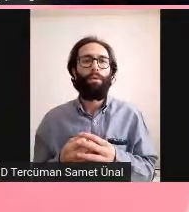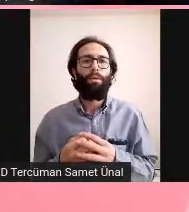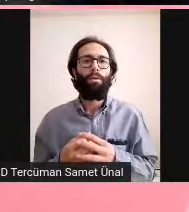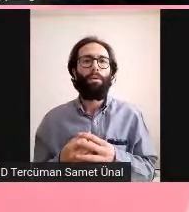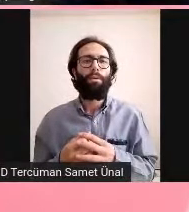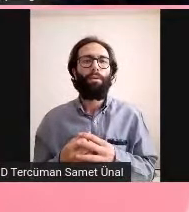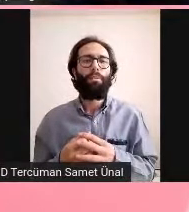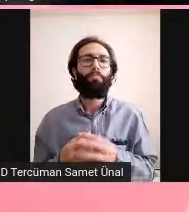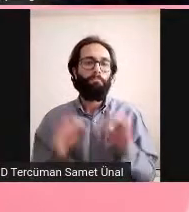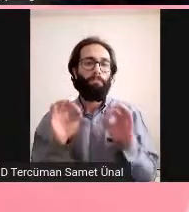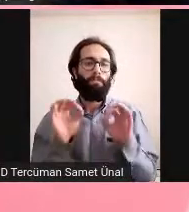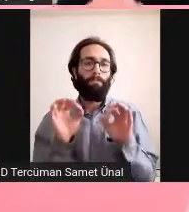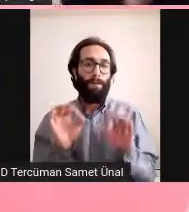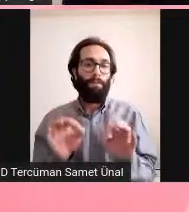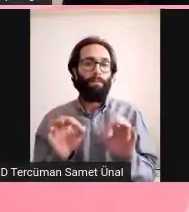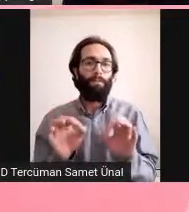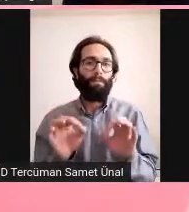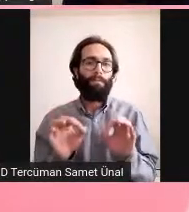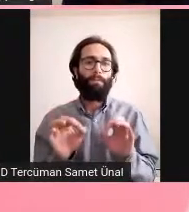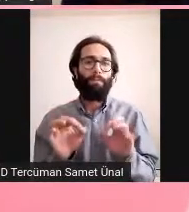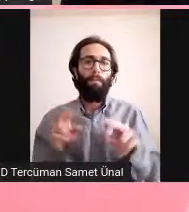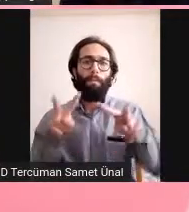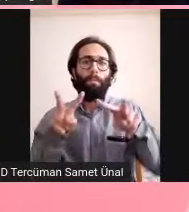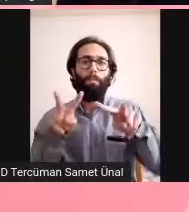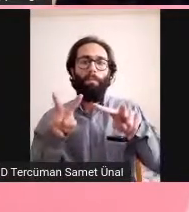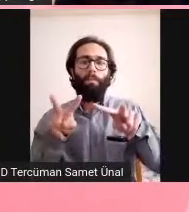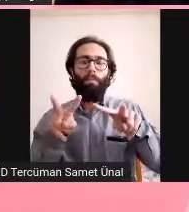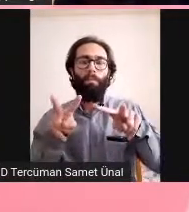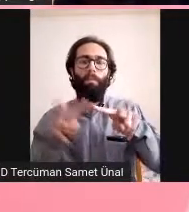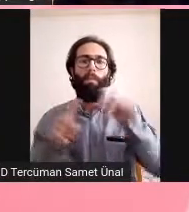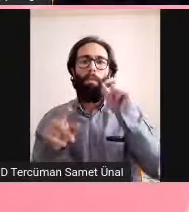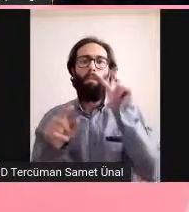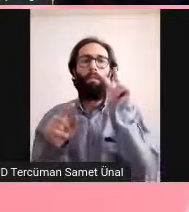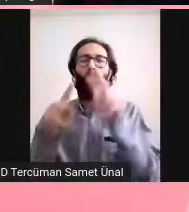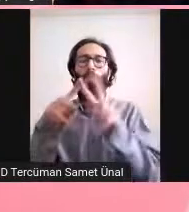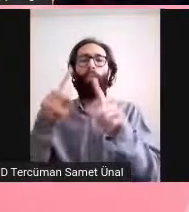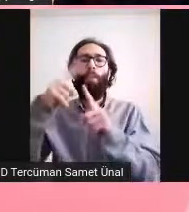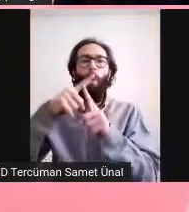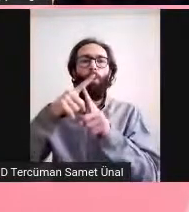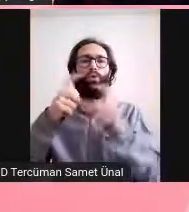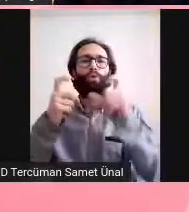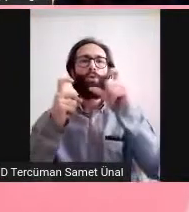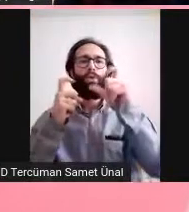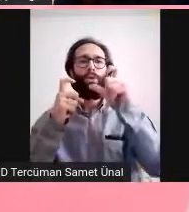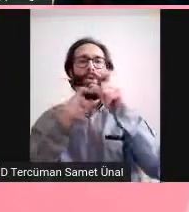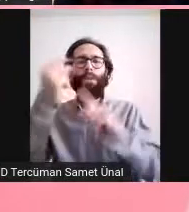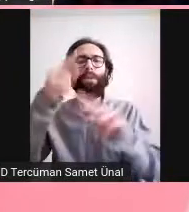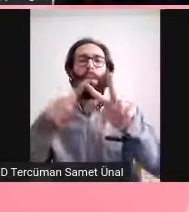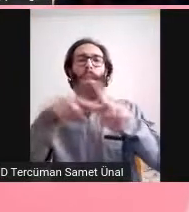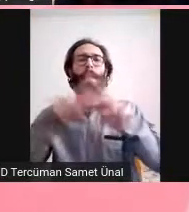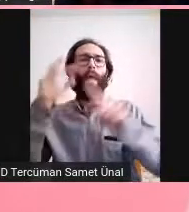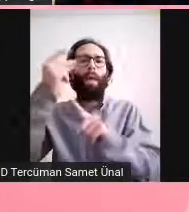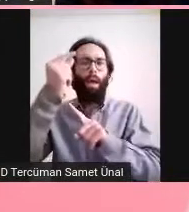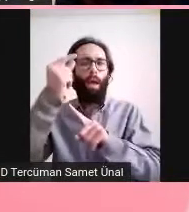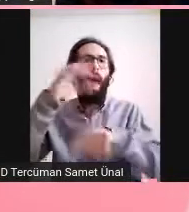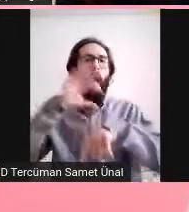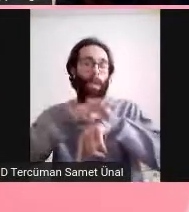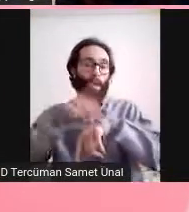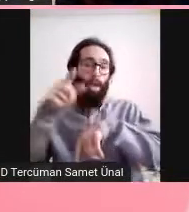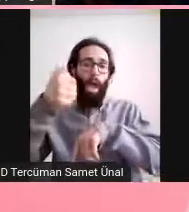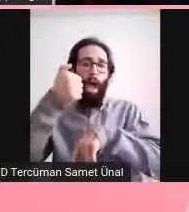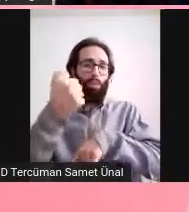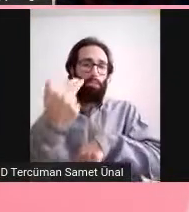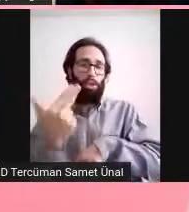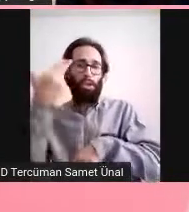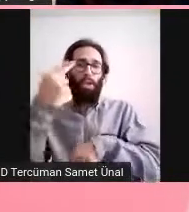Şimdi Mount Sinai hastanesi meşhur. Orada 67 kişi de otopsi yapmışlar. İşte beyin